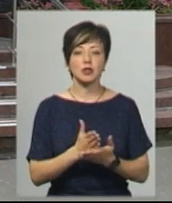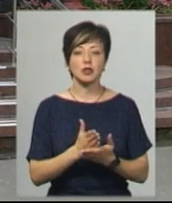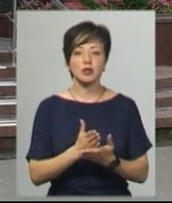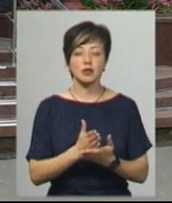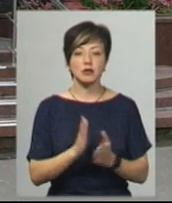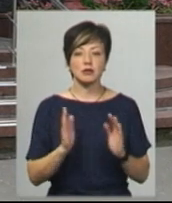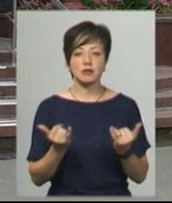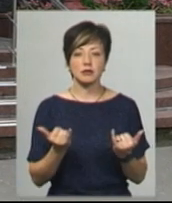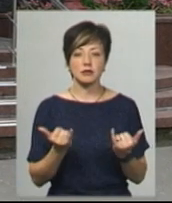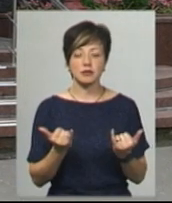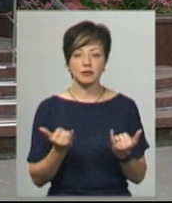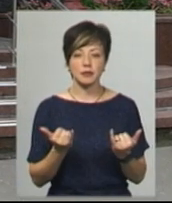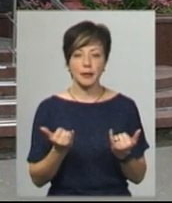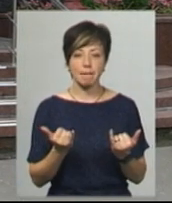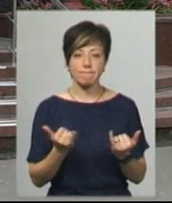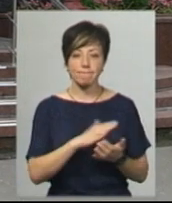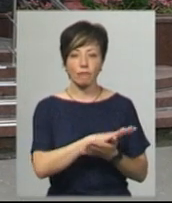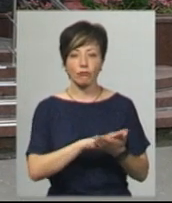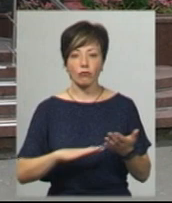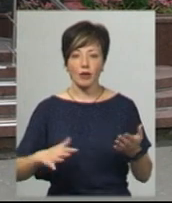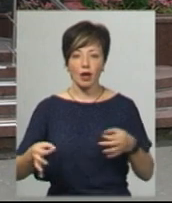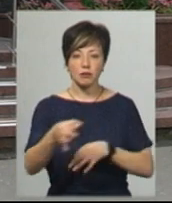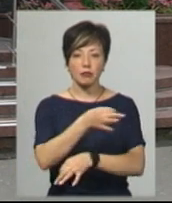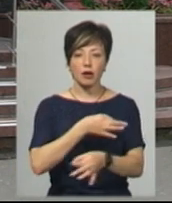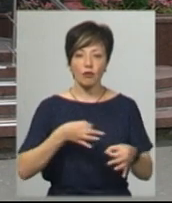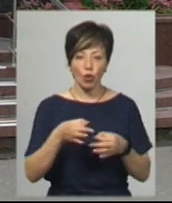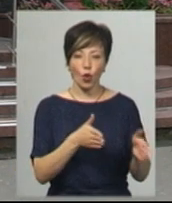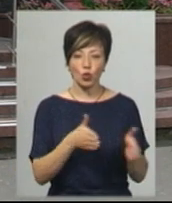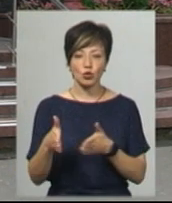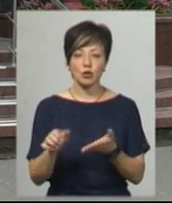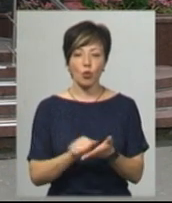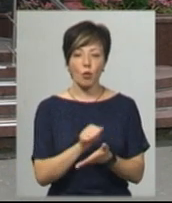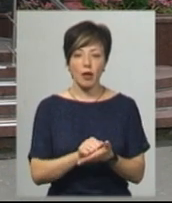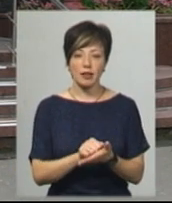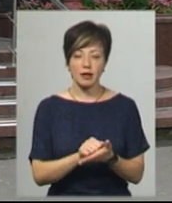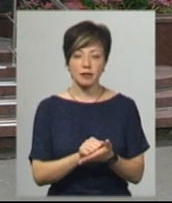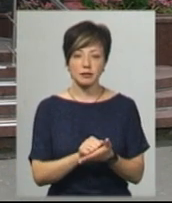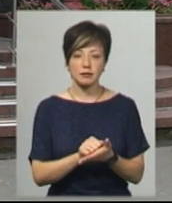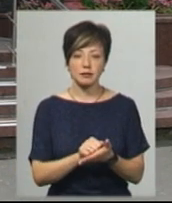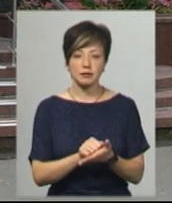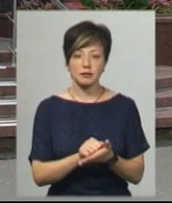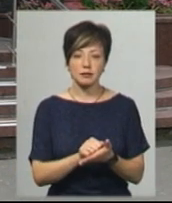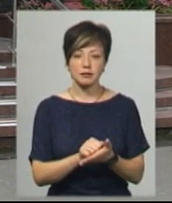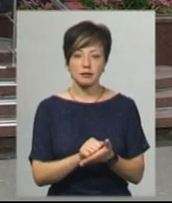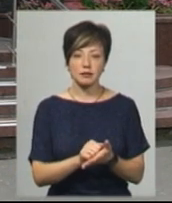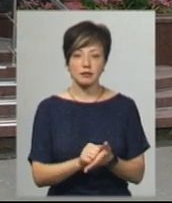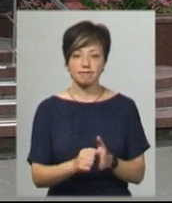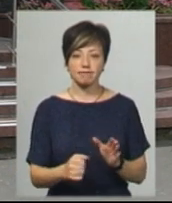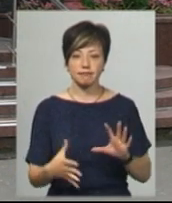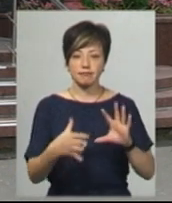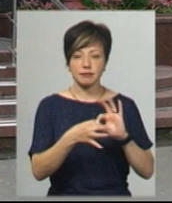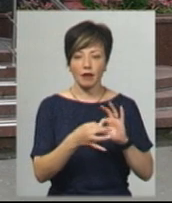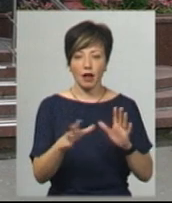йдуться переговори і готуються документи щодо приєднання до електричних мереж,